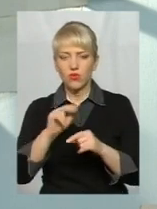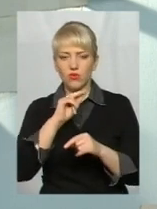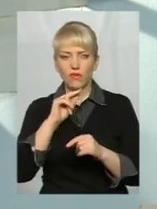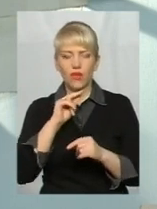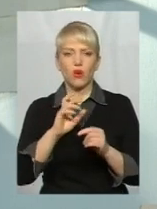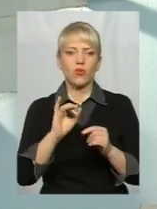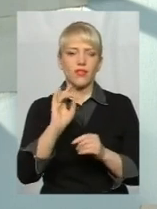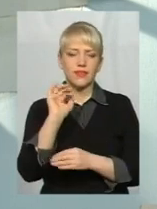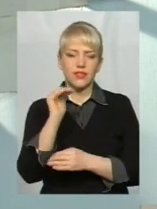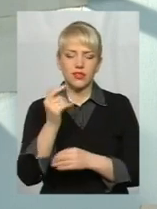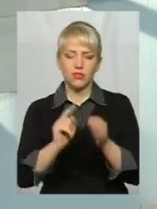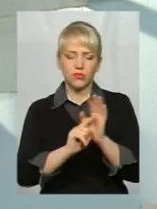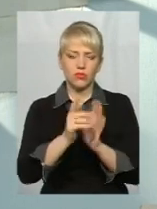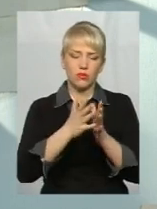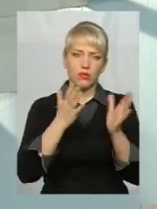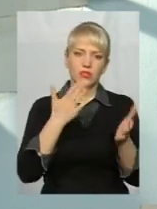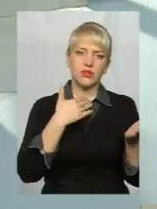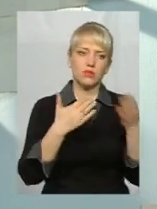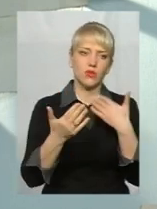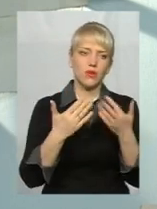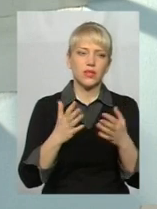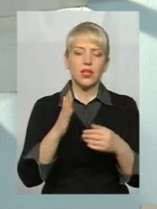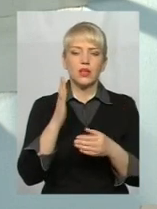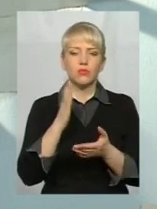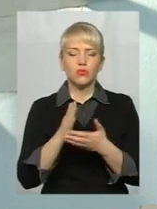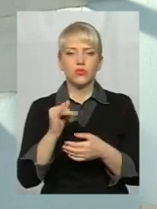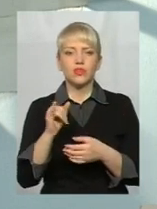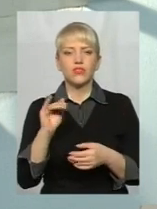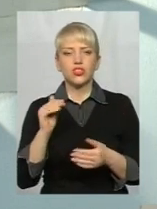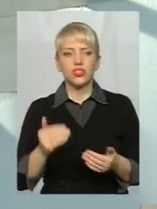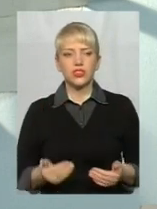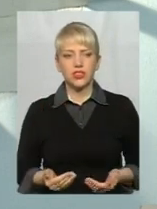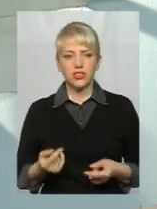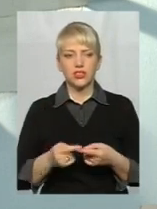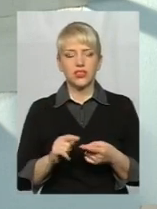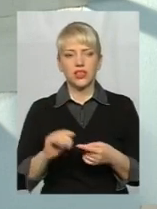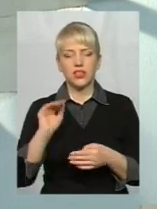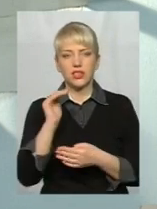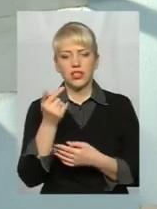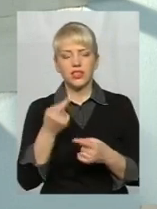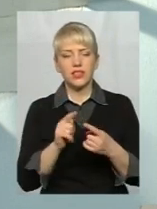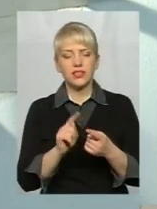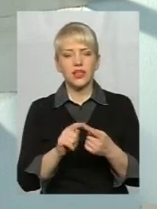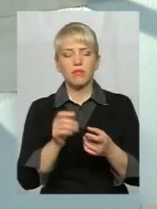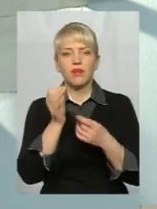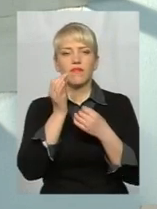нею спілкуватися, більше починають бути в житті цієї дитини, і, відповідно, це приваблює дитину, вона хоче цього зробити.